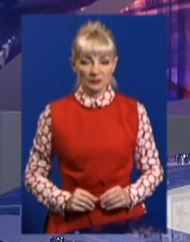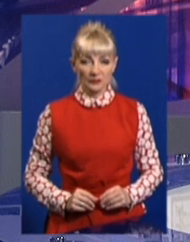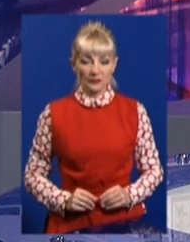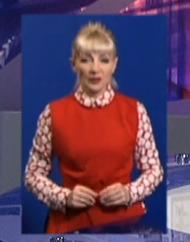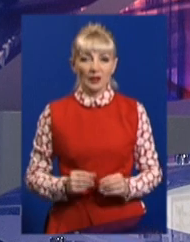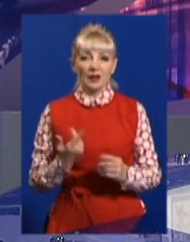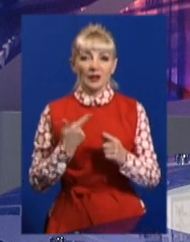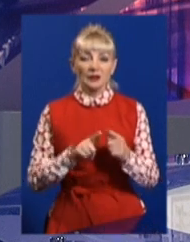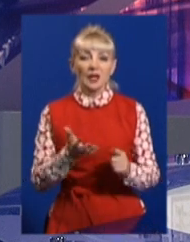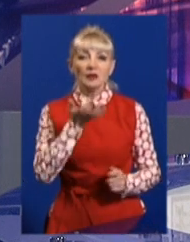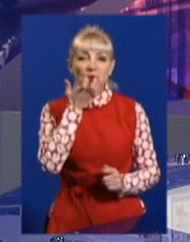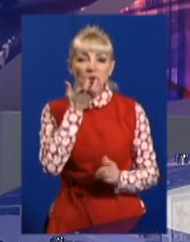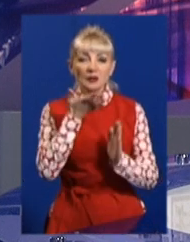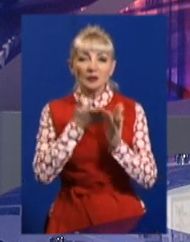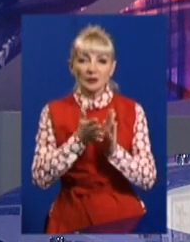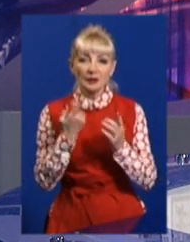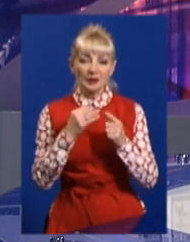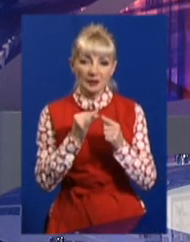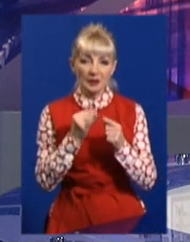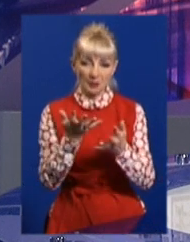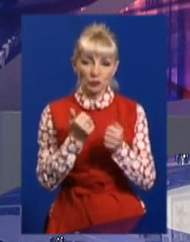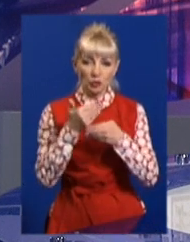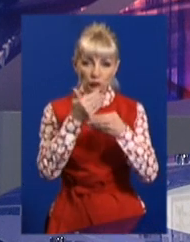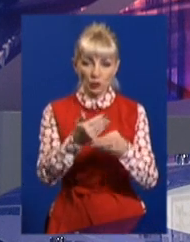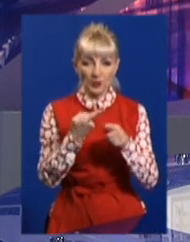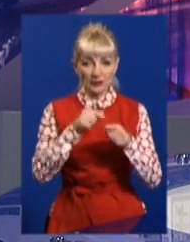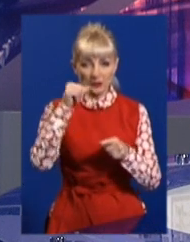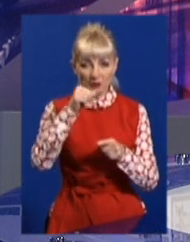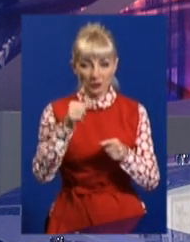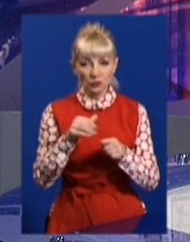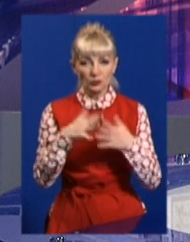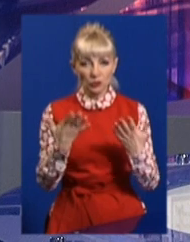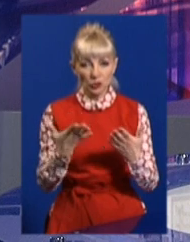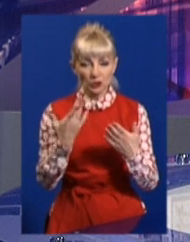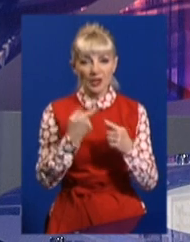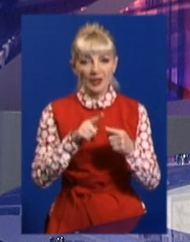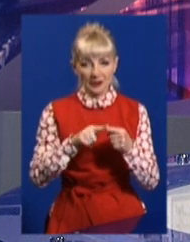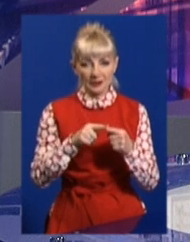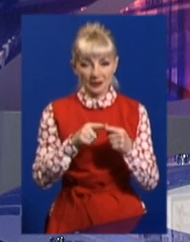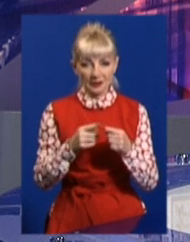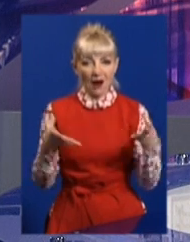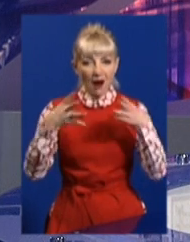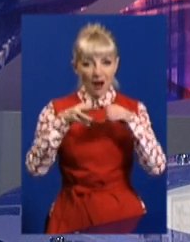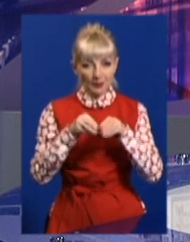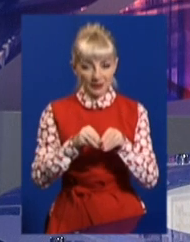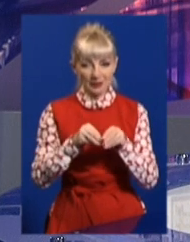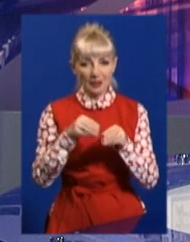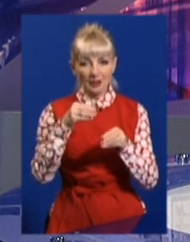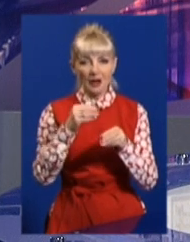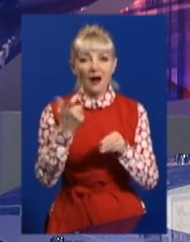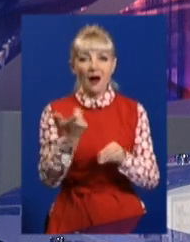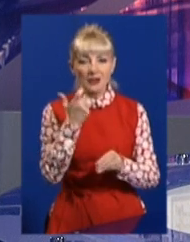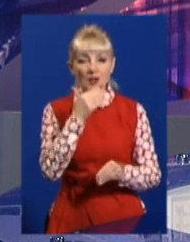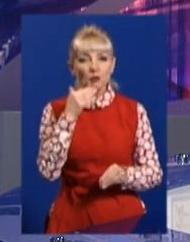Витрачаються на утеплення, за це отримують компенсацію. Цьогоріч більше 40 об'єднань співвласників багатоквартирних будинків на Харківщині стали